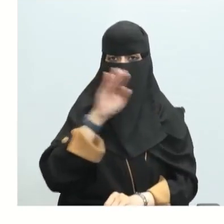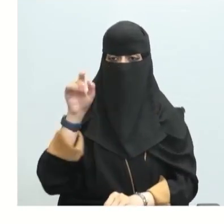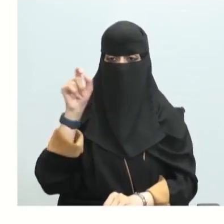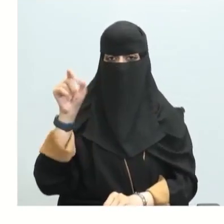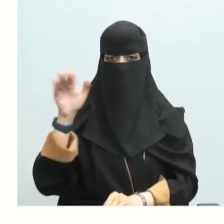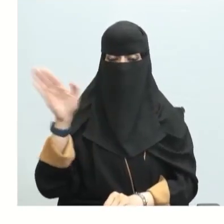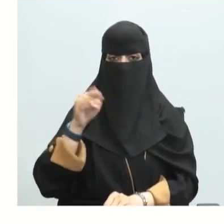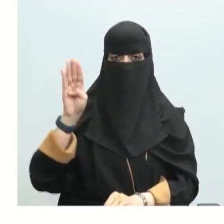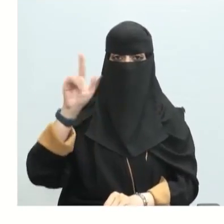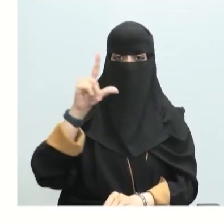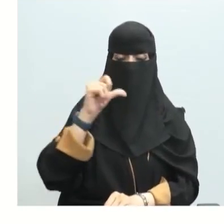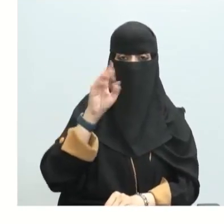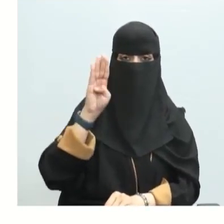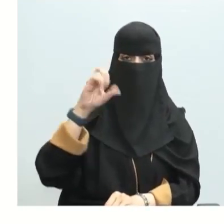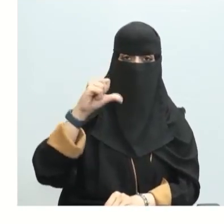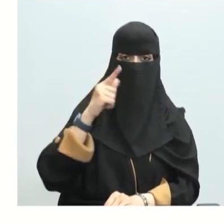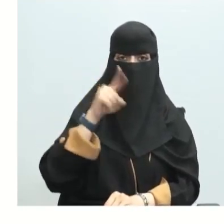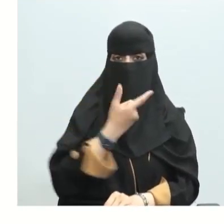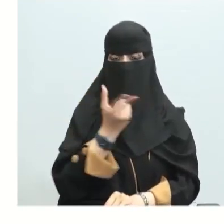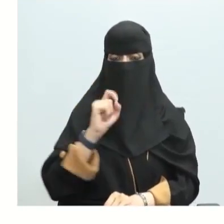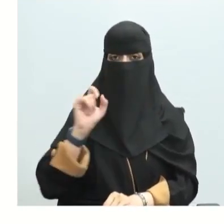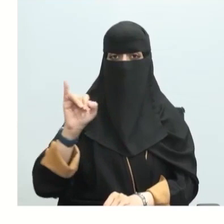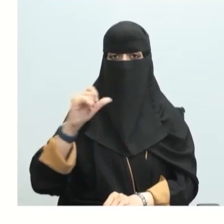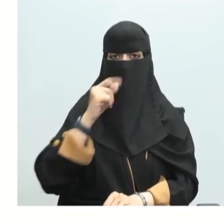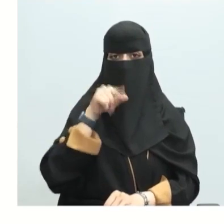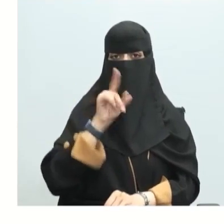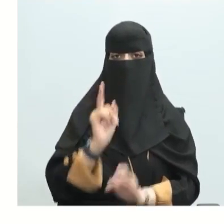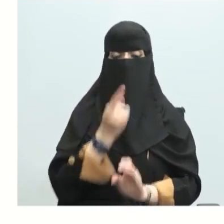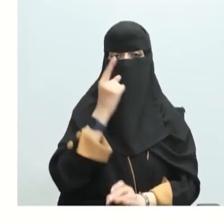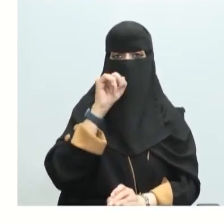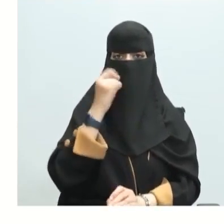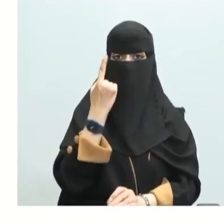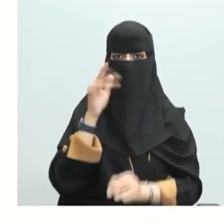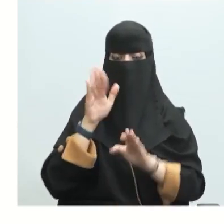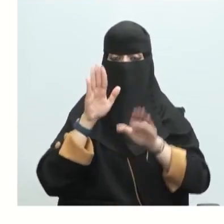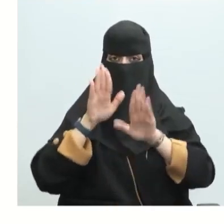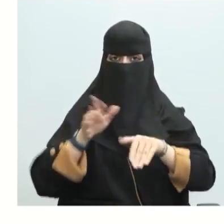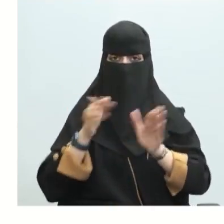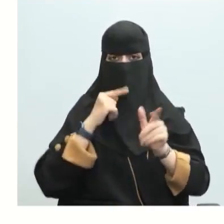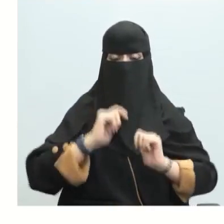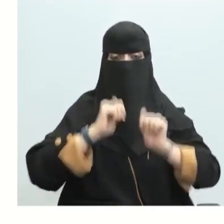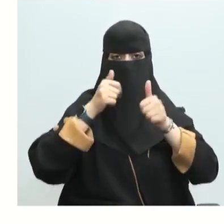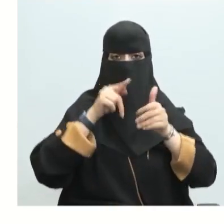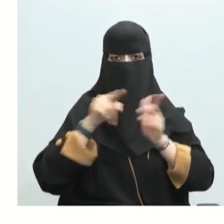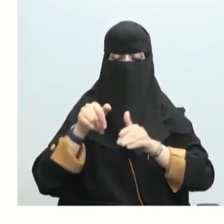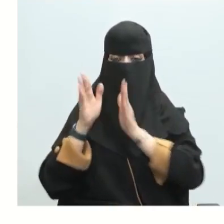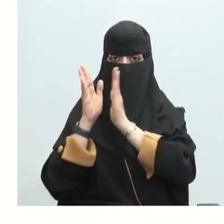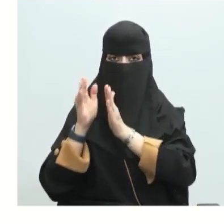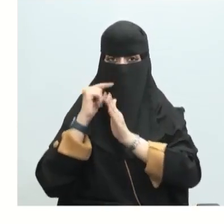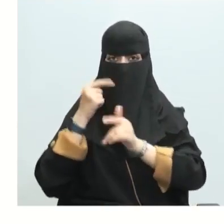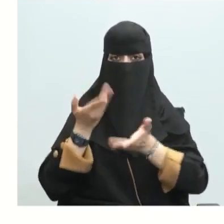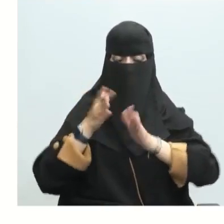كيلو جول لكل مول نحن قلنا في التعريف للمول الواحد إذن ستكون الوحدة هنا